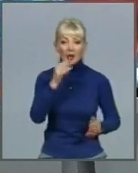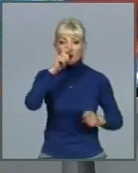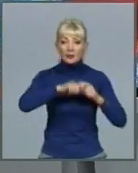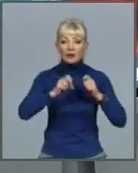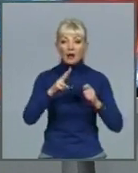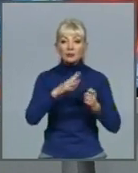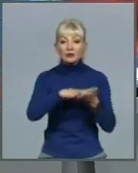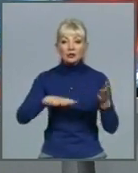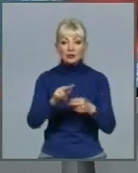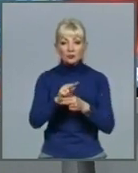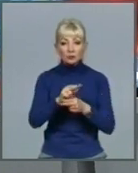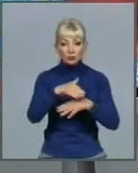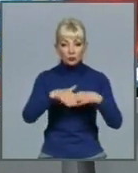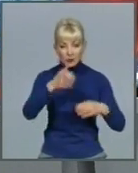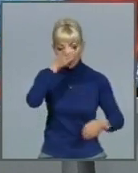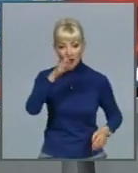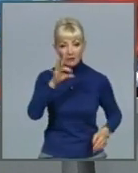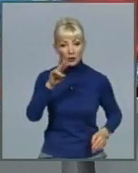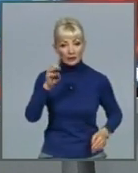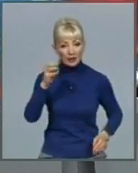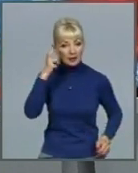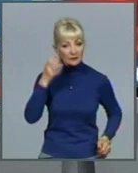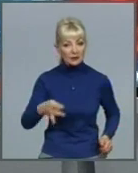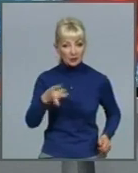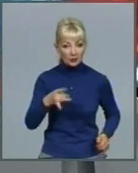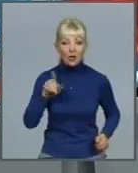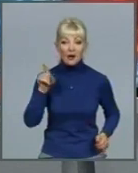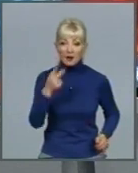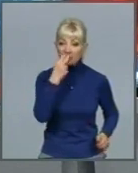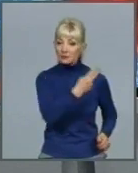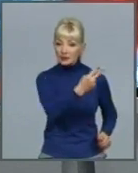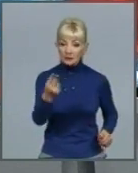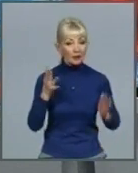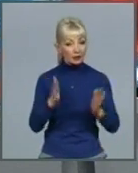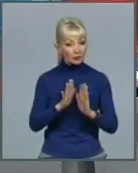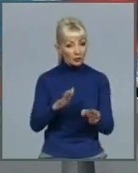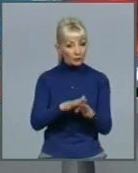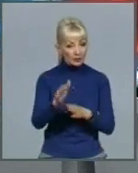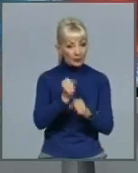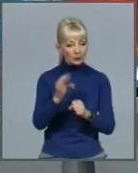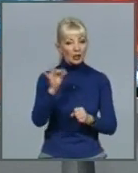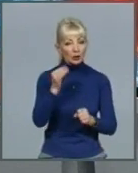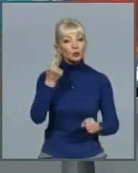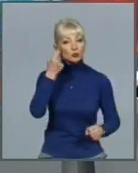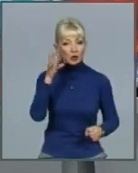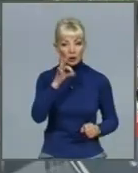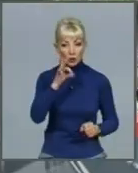Академіка Вальтера, що у Київському районі. Вони зафільмували не тільки хід виконання робіт, а й дізналися про найближчі плани.